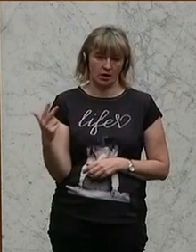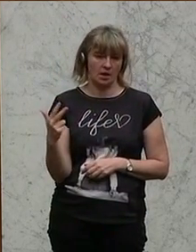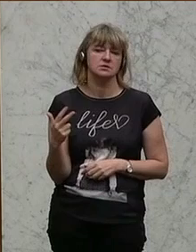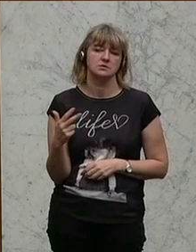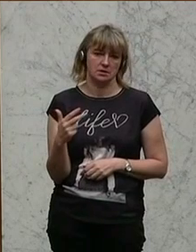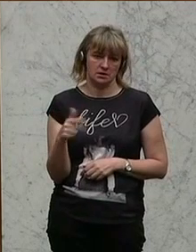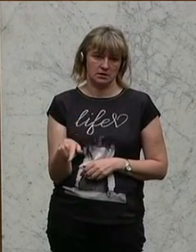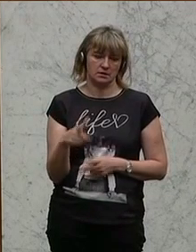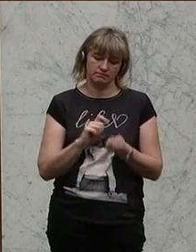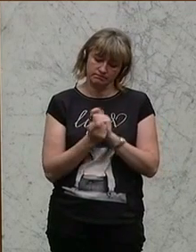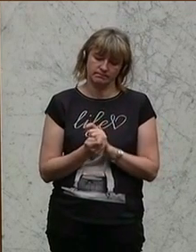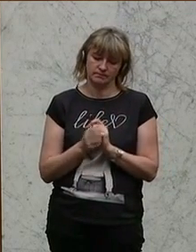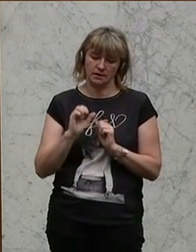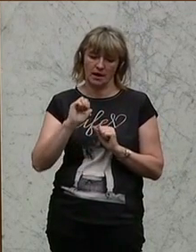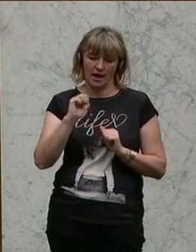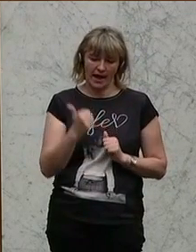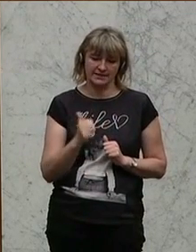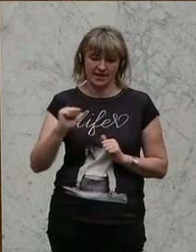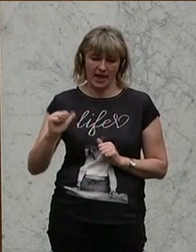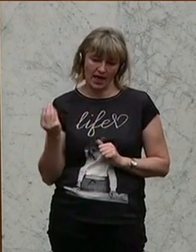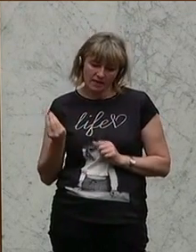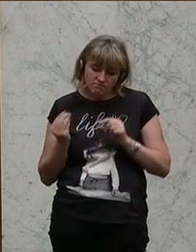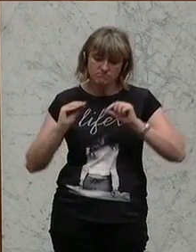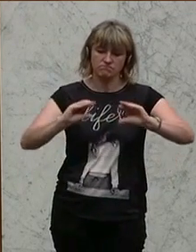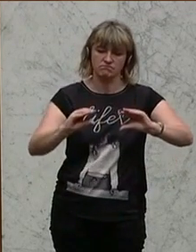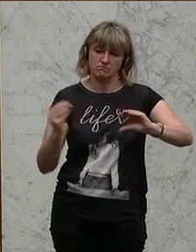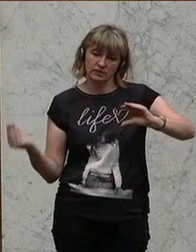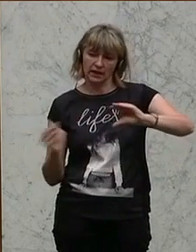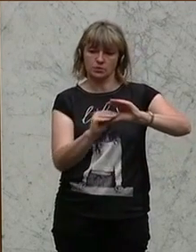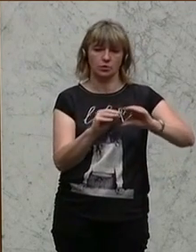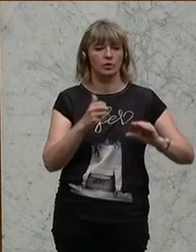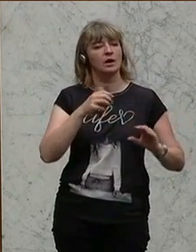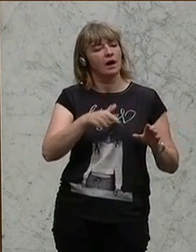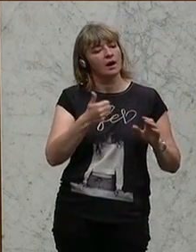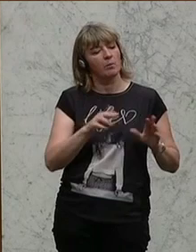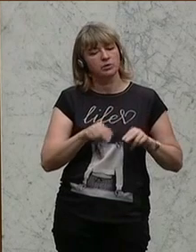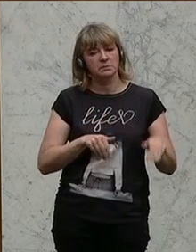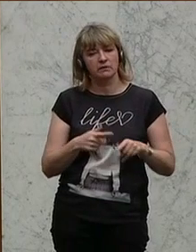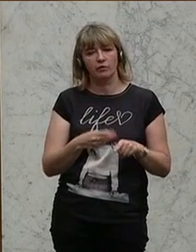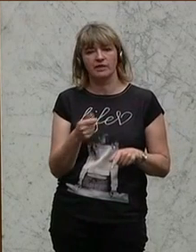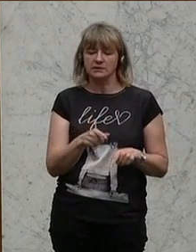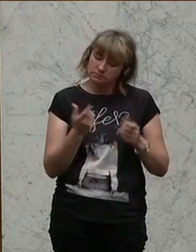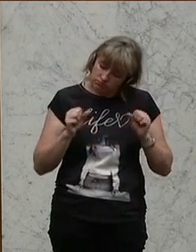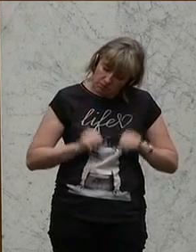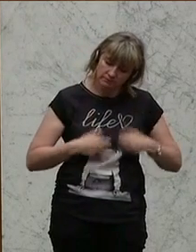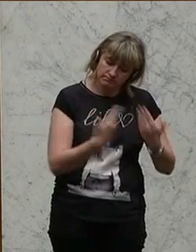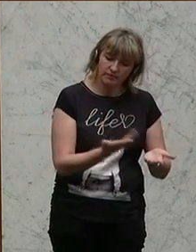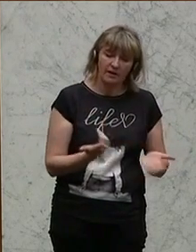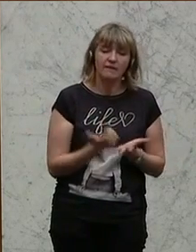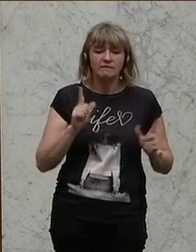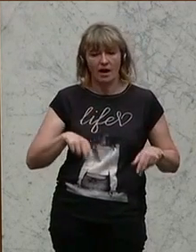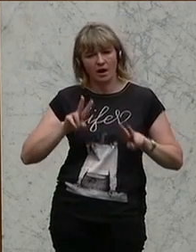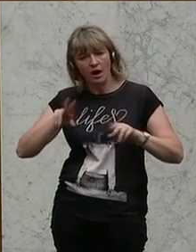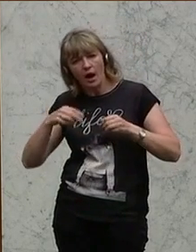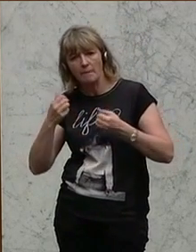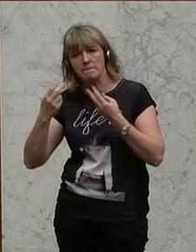wird folgender Absatz 1a eingefügt. 1a, der Bundesminister für Finanzen wird ermächtigt, zur Abgeltung der